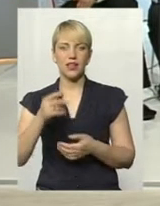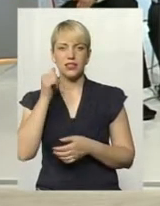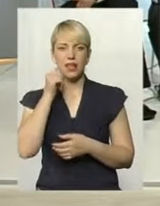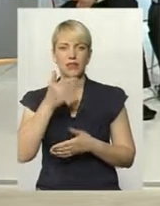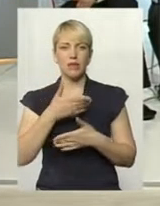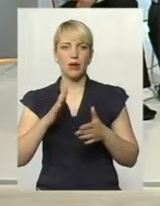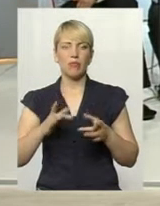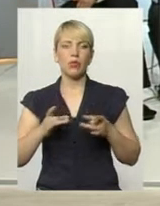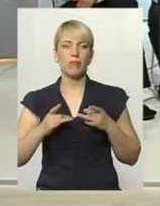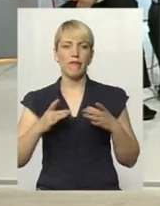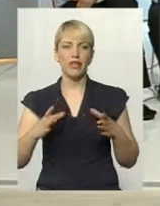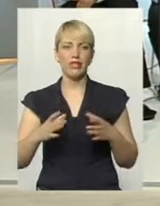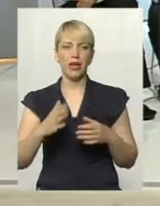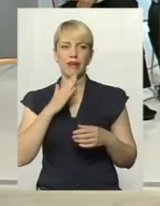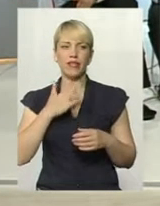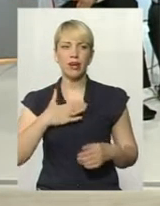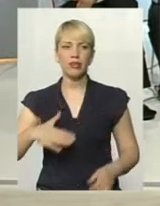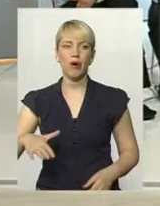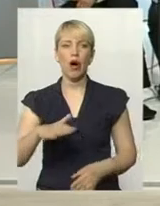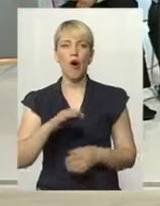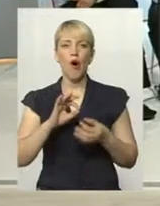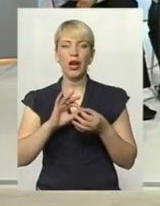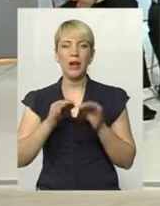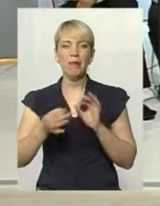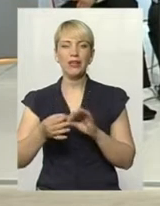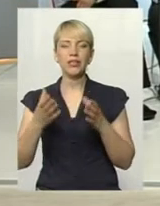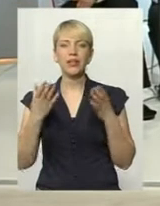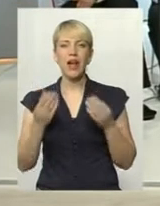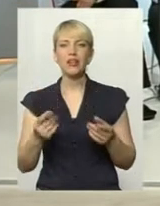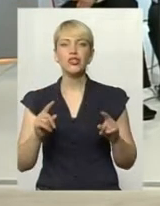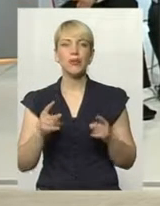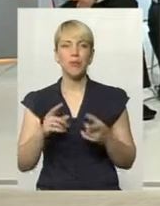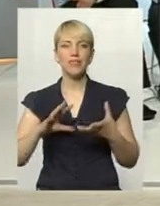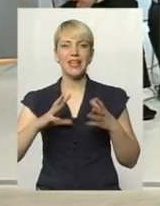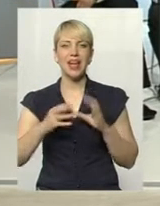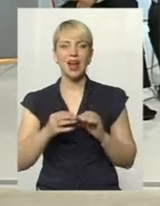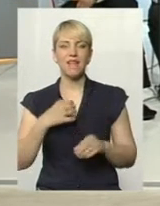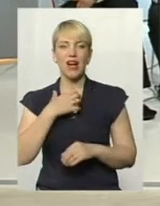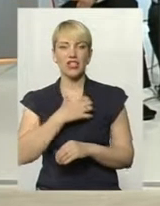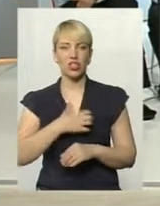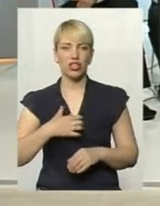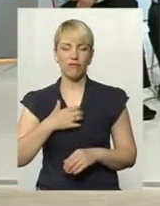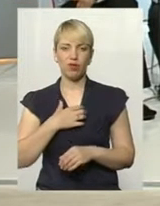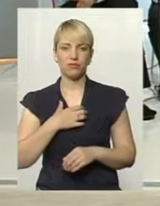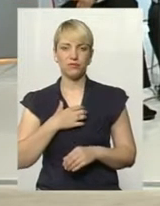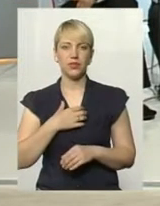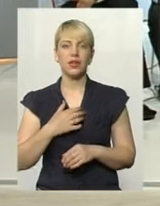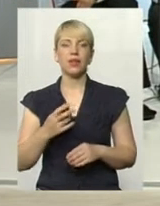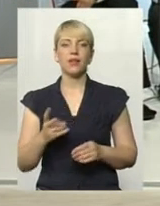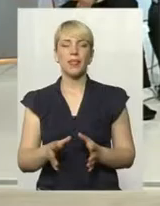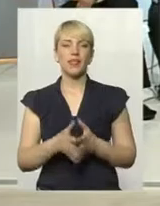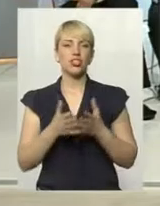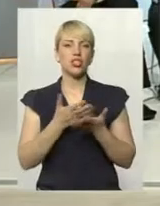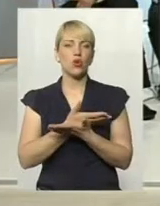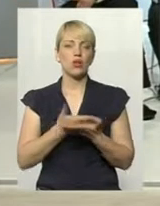відзначатимемо в нашому краї Олімпійський день. Чому взагалі важливо на широкий